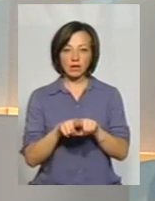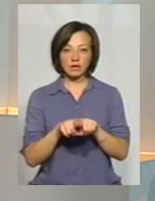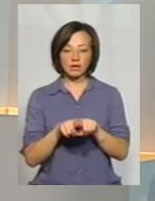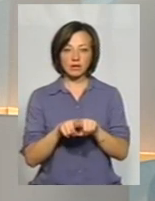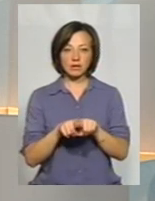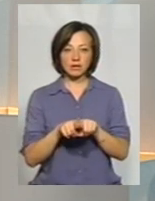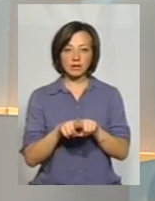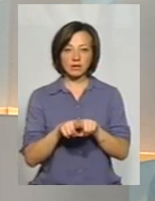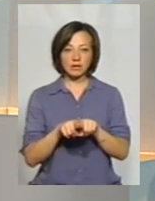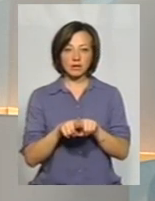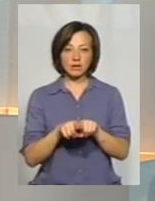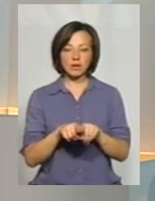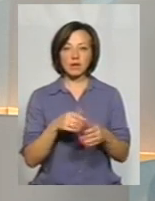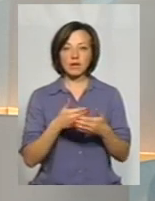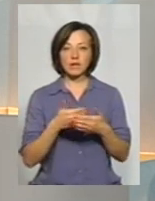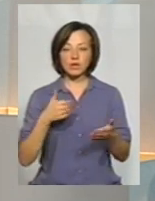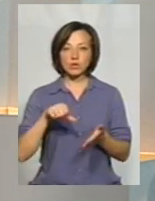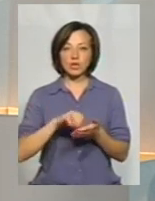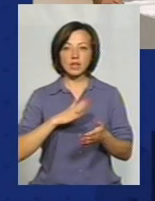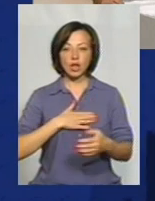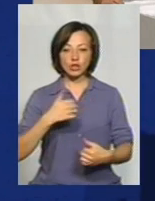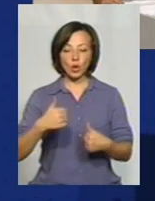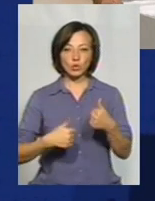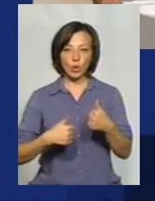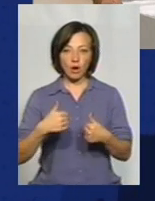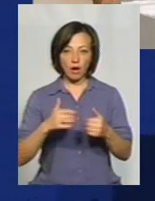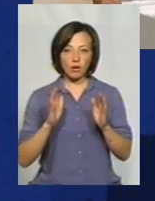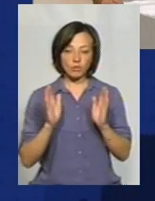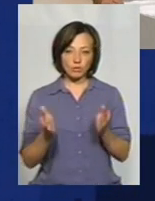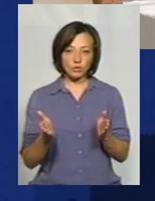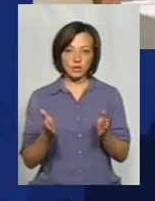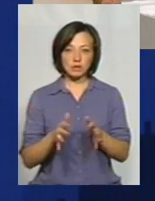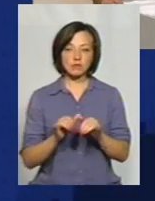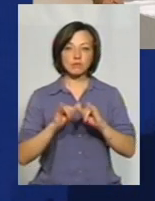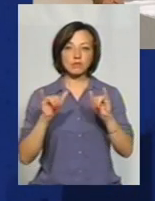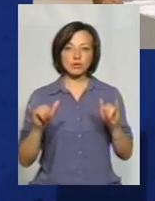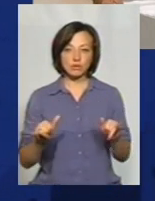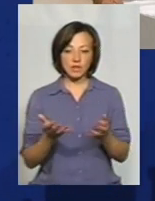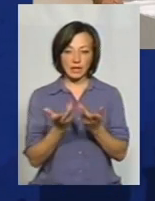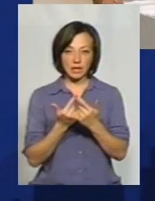на наших торгах буде збільшуватись.